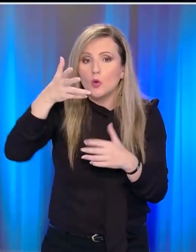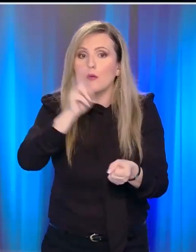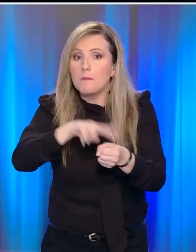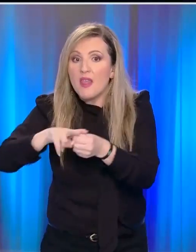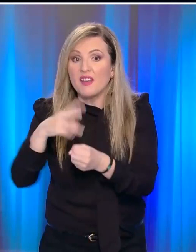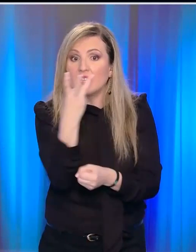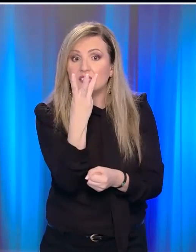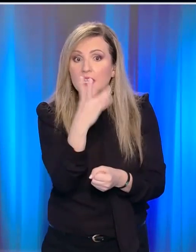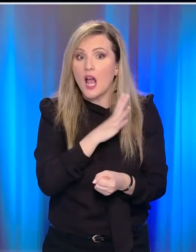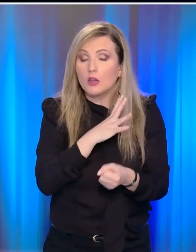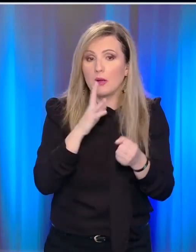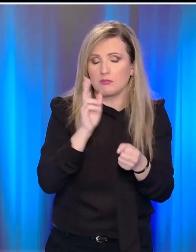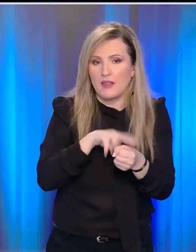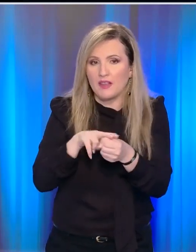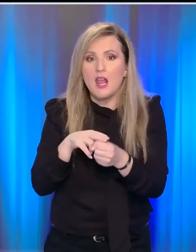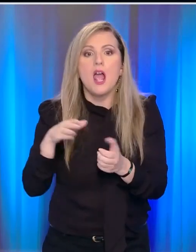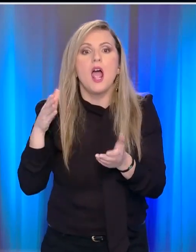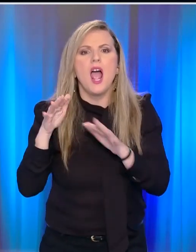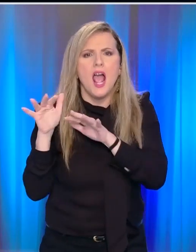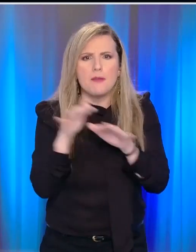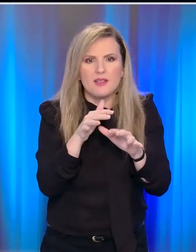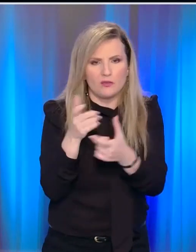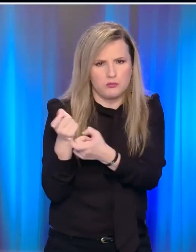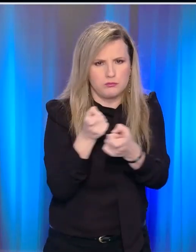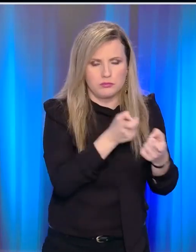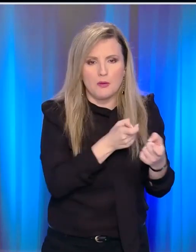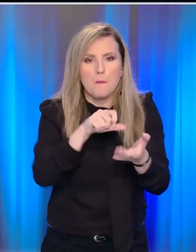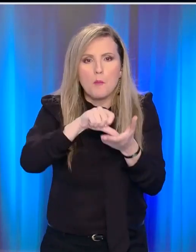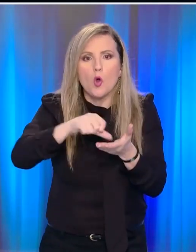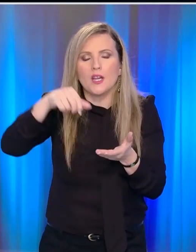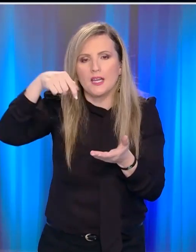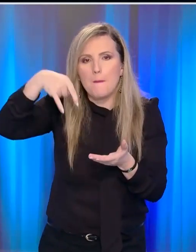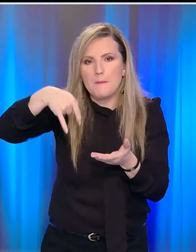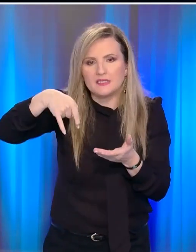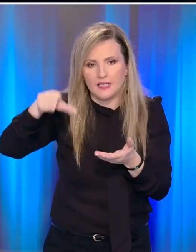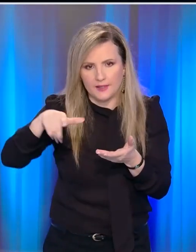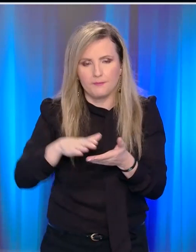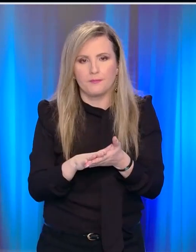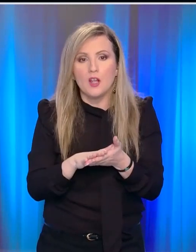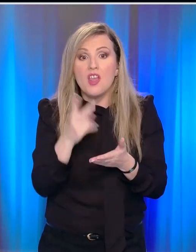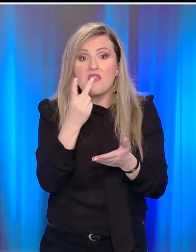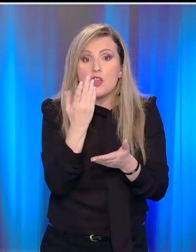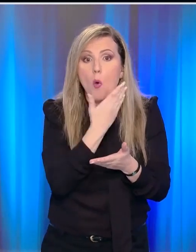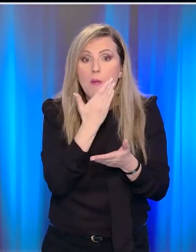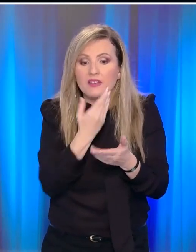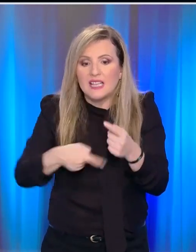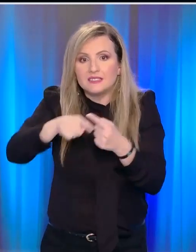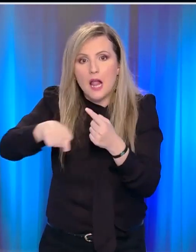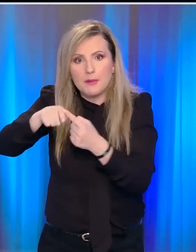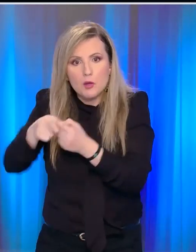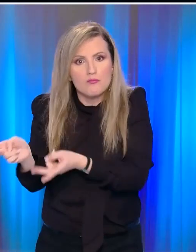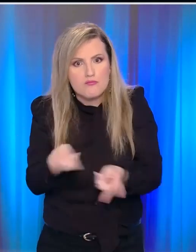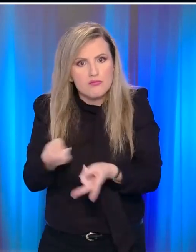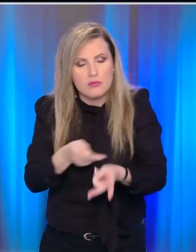σφαίρες του δράστη. Η επίθεση έγινε στην πόλη Ντέτσανη, κάποτε προπύργιο του Ούτσεκα. Ακόμη δύο μαθητές μεταφέρθηκαν τραυματισμένοι σε